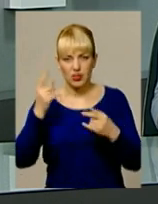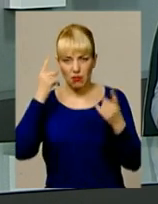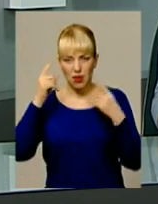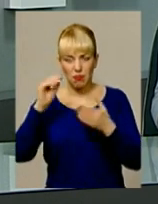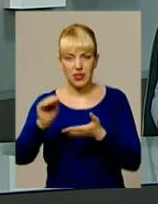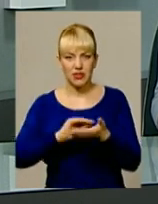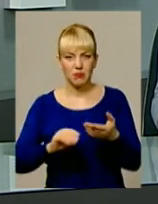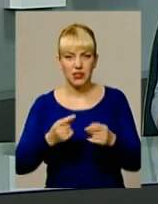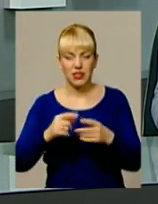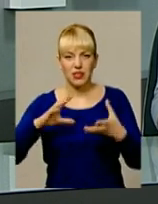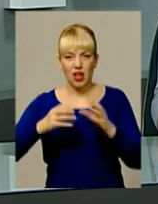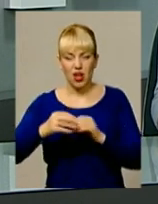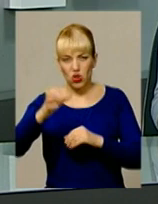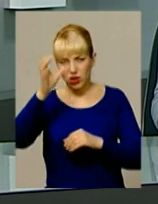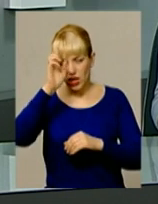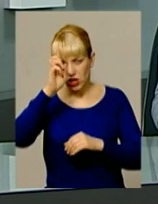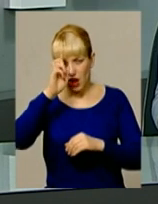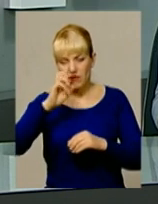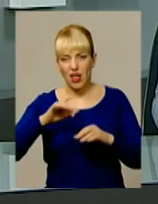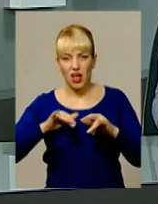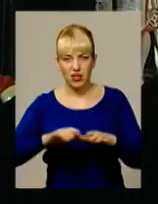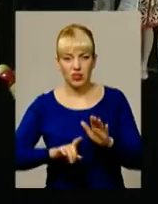загальнодержавна акція стартувала на Хмельниччині.